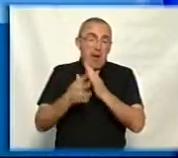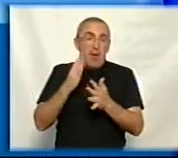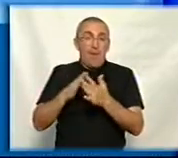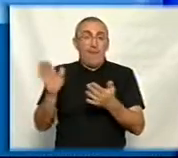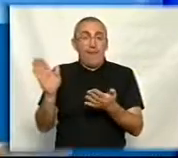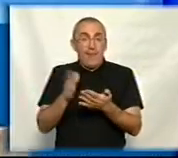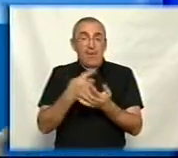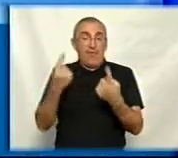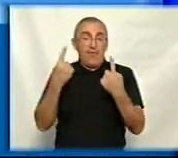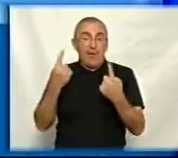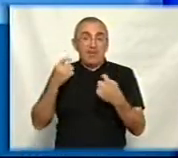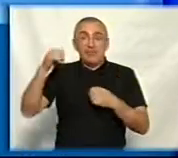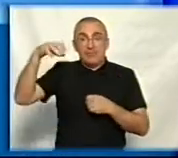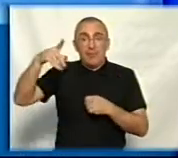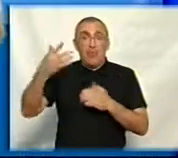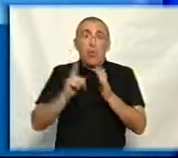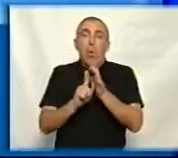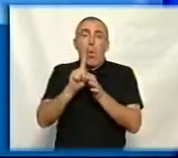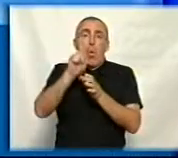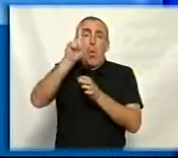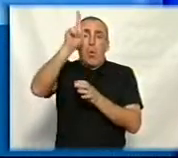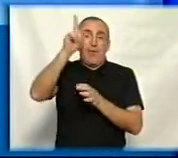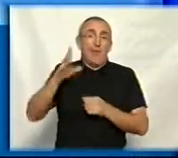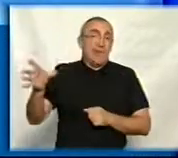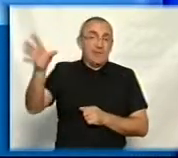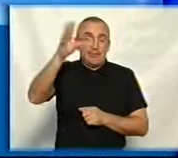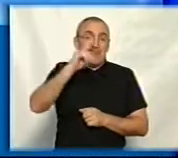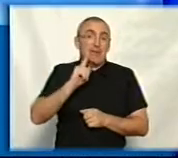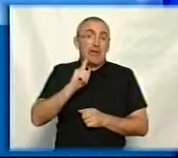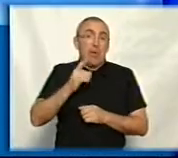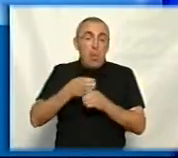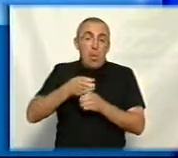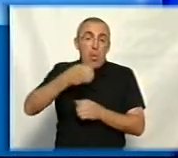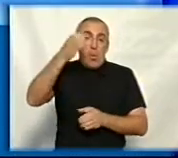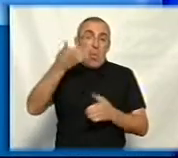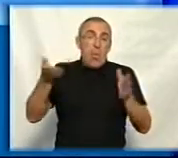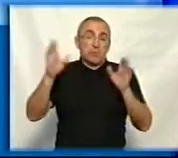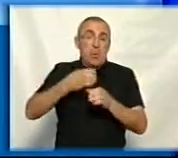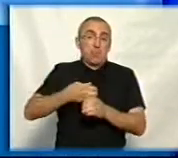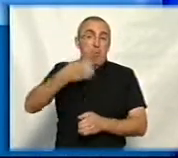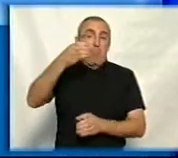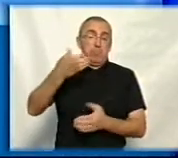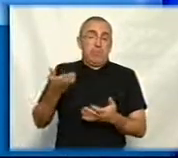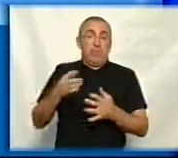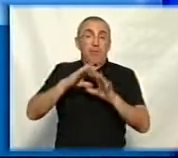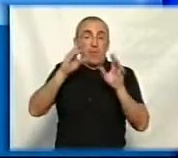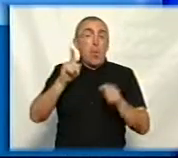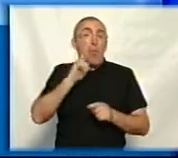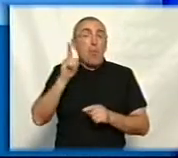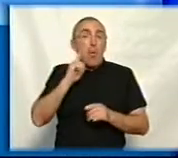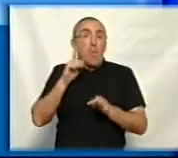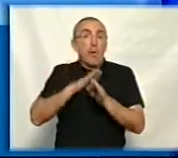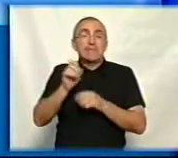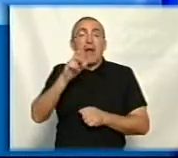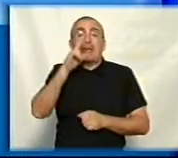відсутності великої кількості світла, вони так тягнуться вгору, і оцю всю зняли крону, і остались стовпчики. А взагалі омолоджувальна проводиться